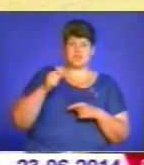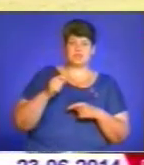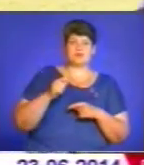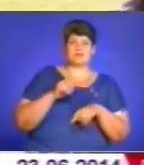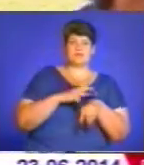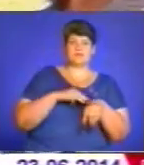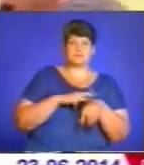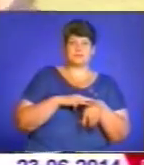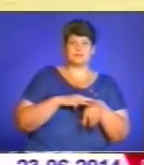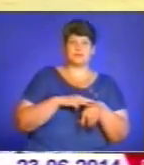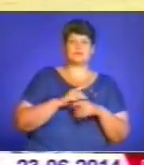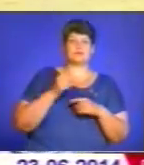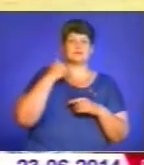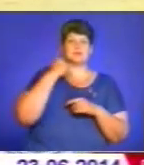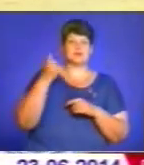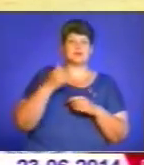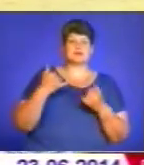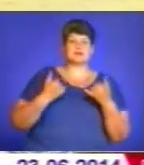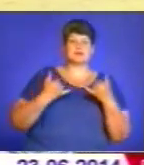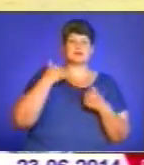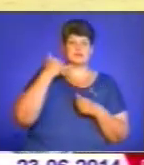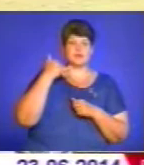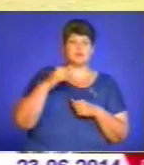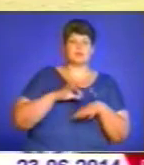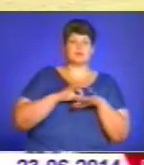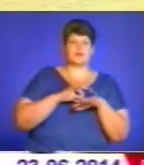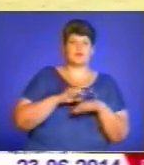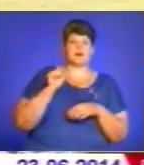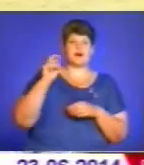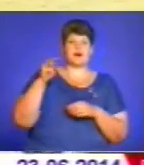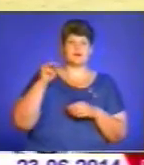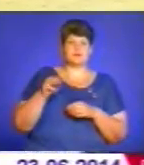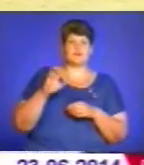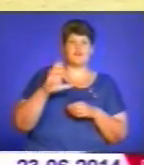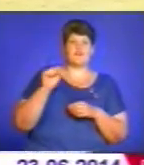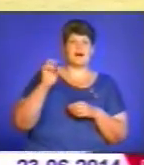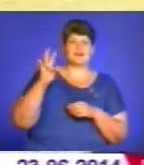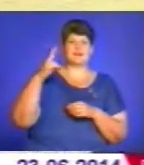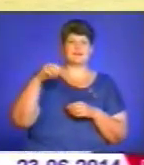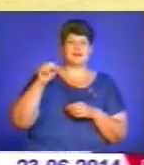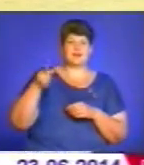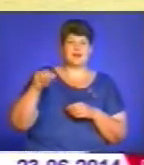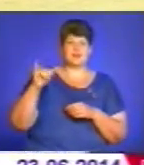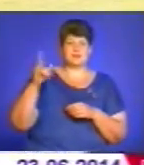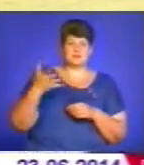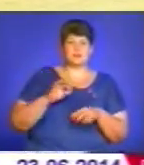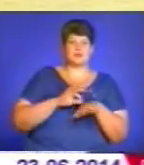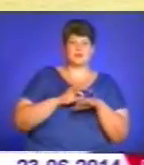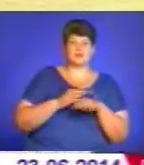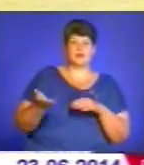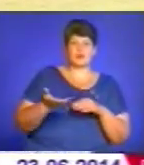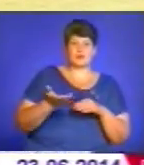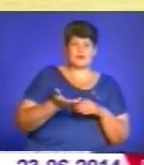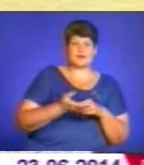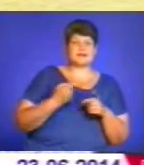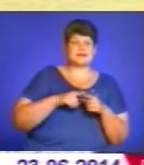казали, що поступили в згінок, що ми тут проводимо акти вандалізму. Ми відповіли, що косіння трава і прибирання стадіону